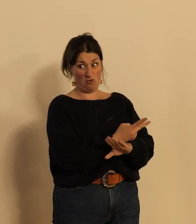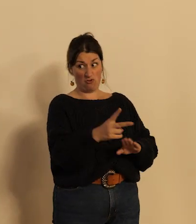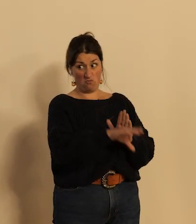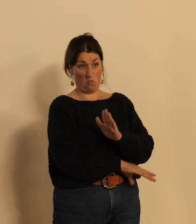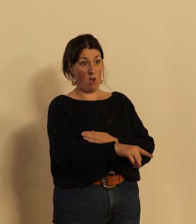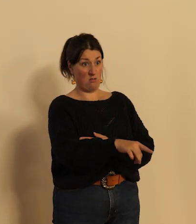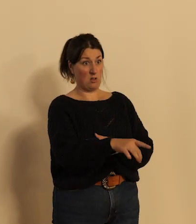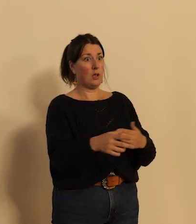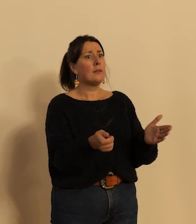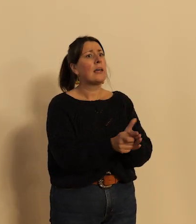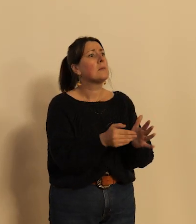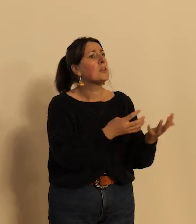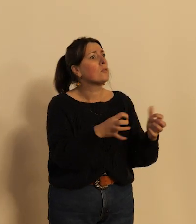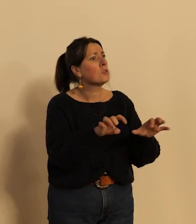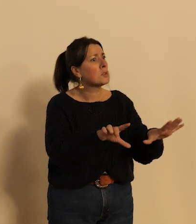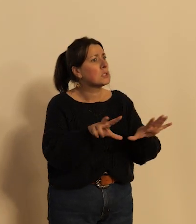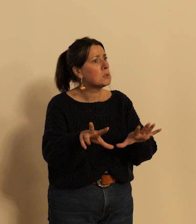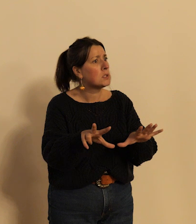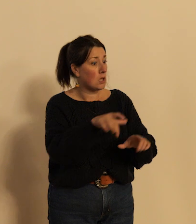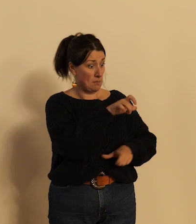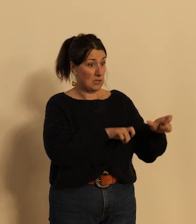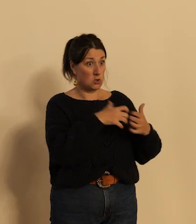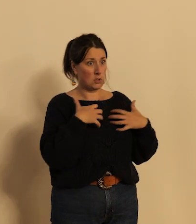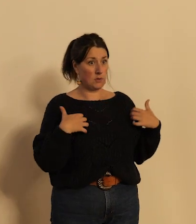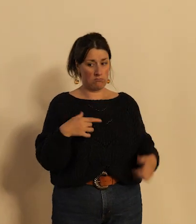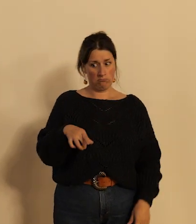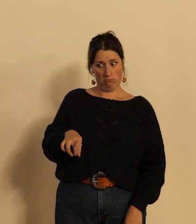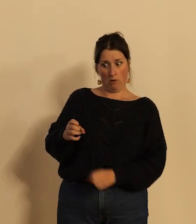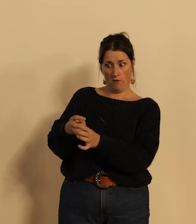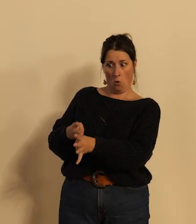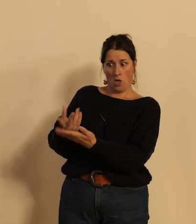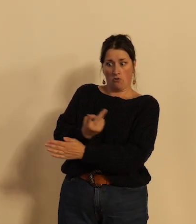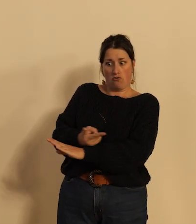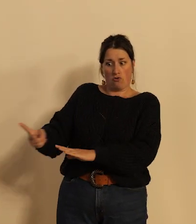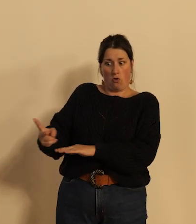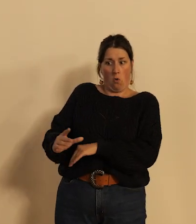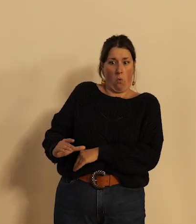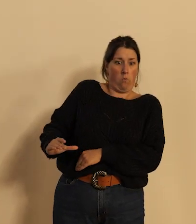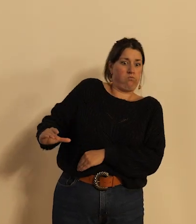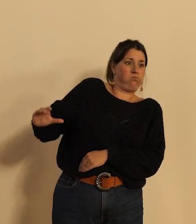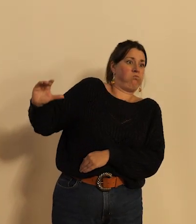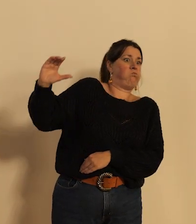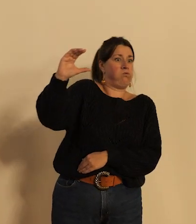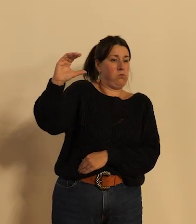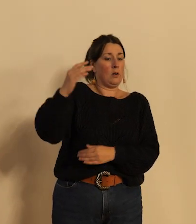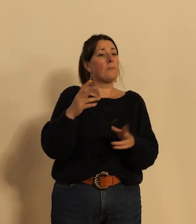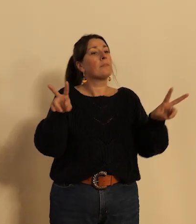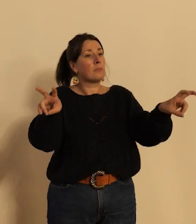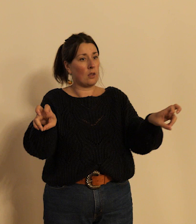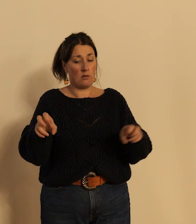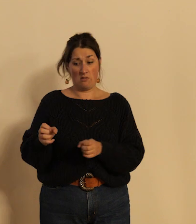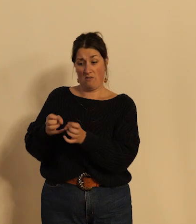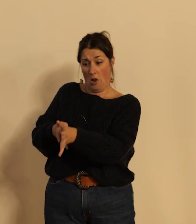rappelle la date 1978 ils poursuivent l'image du deux roues est considérée comme un véhicule